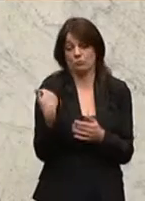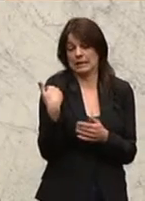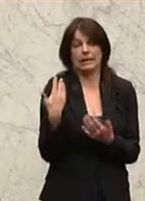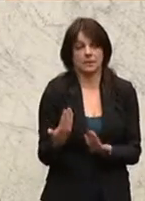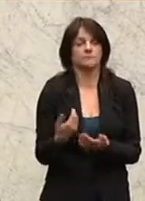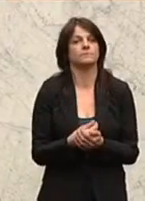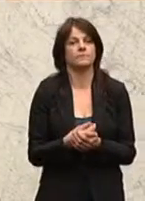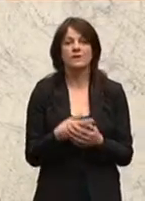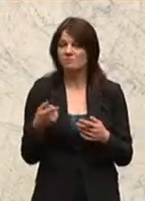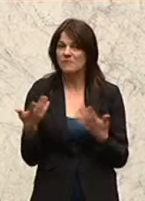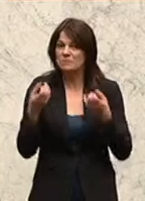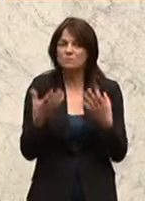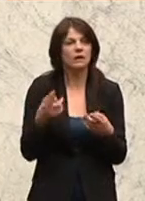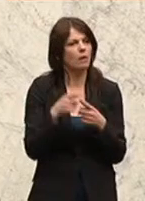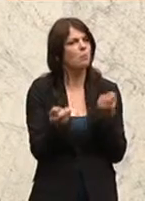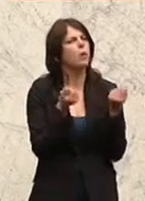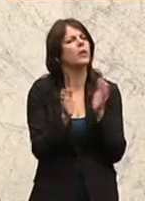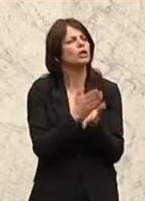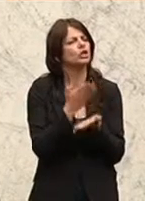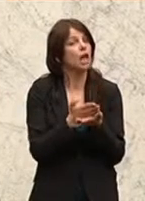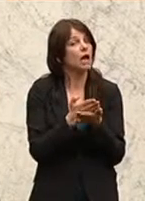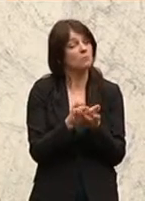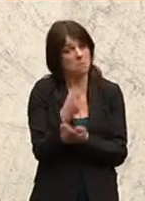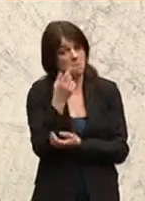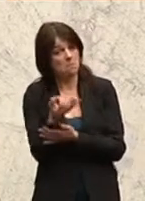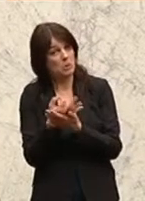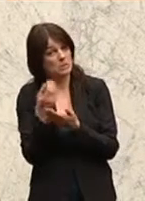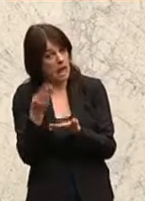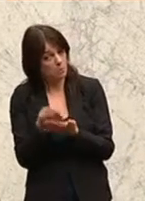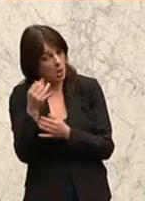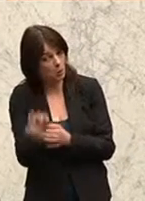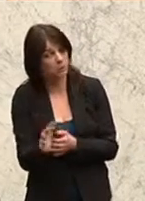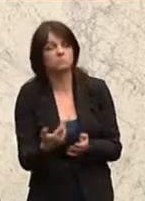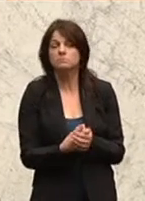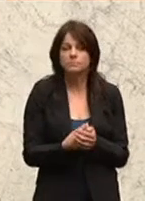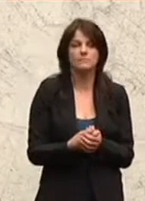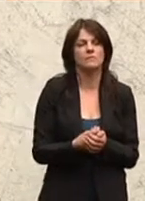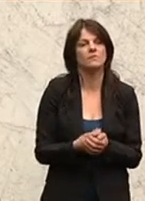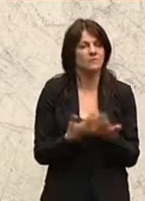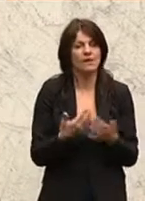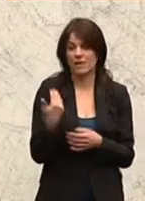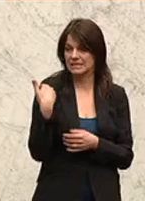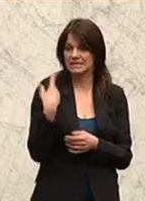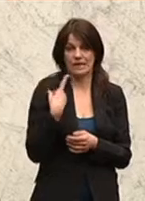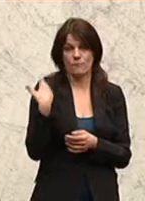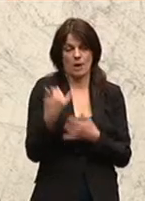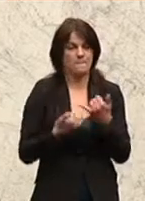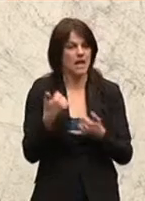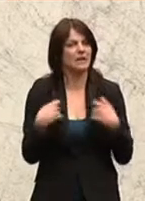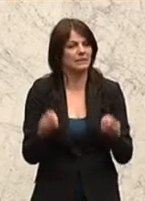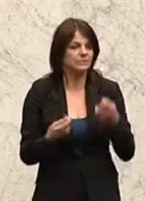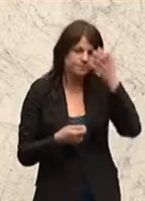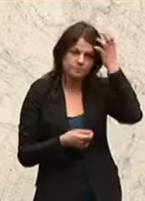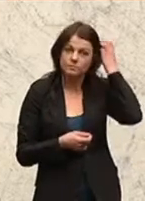was passiert, wenn die Politik darüber entscheidet, wie Bildungsangebote einzustufen sind. Wir haben seit letztem Jahr eine